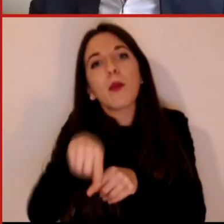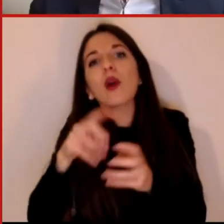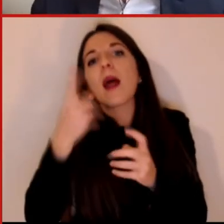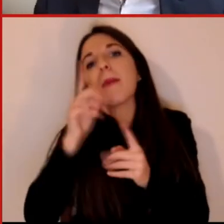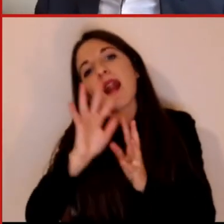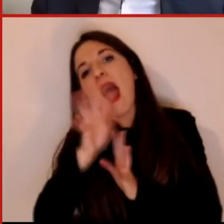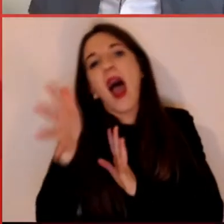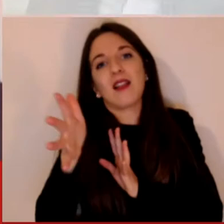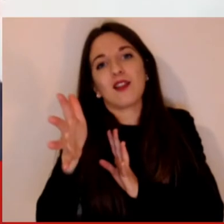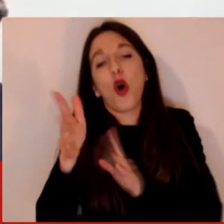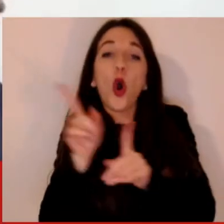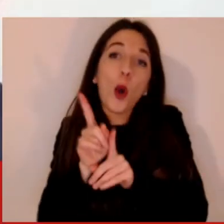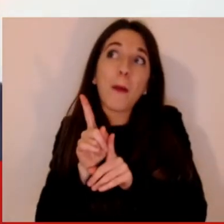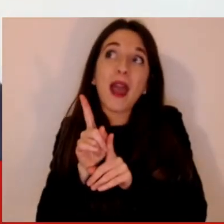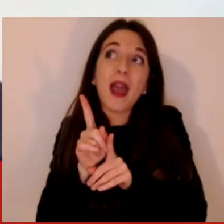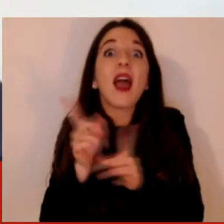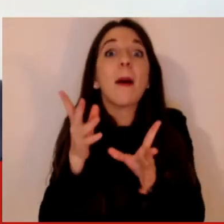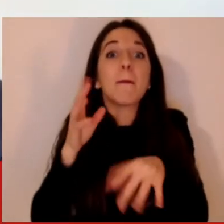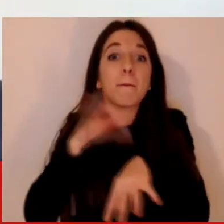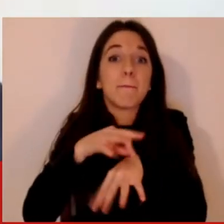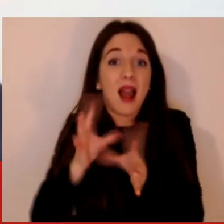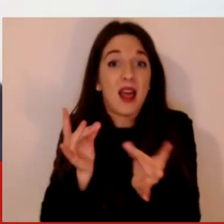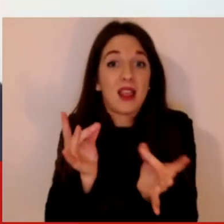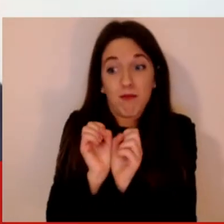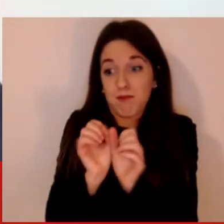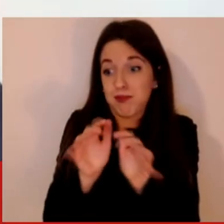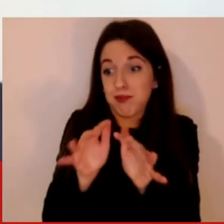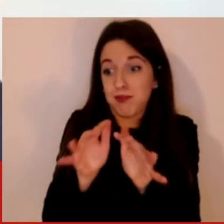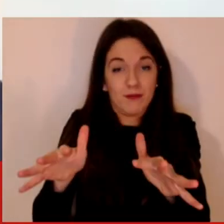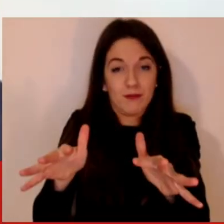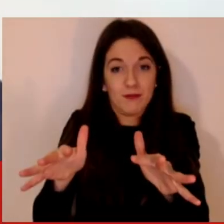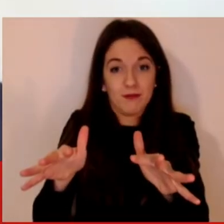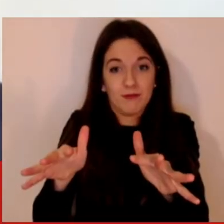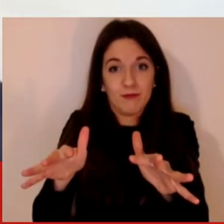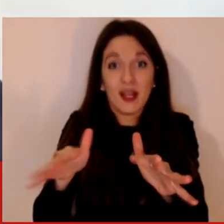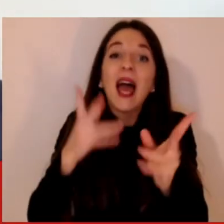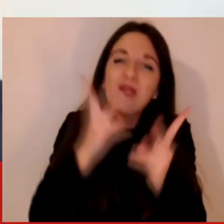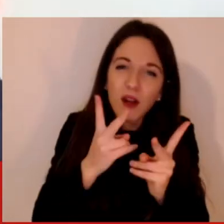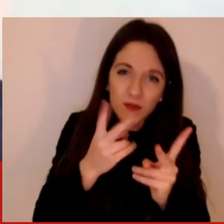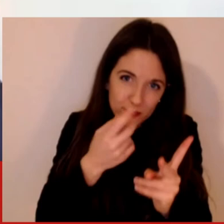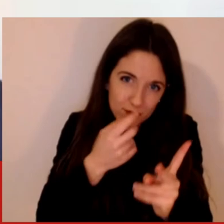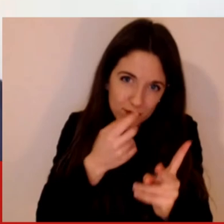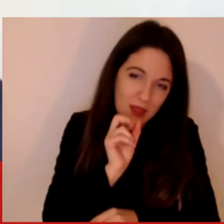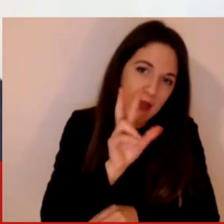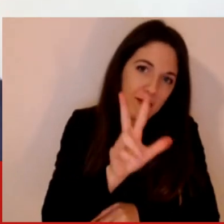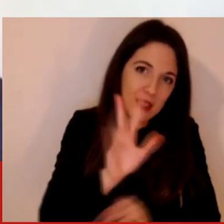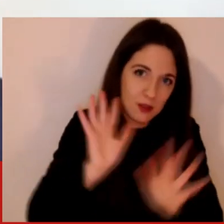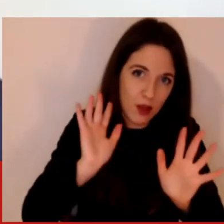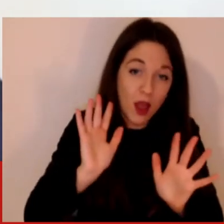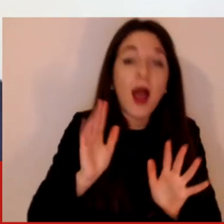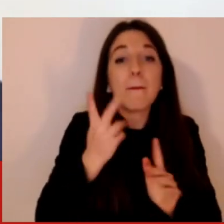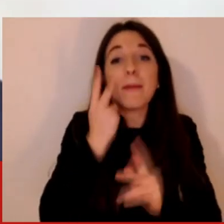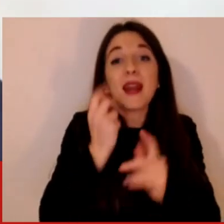come informazione, come previsione è sempre qualche cosa di probabilistico, cioè qualche cosa esattamente come per le previsioni sul